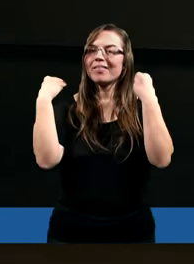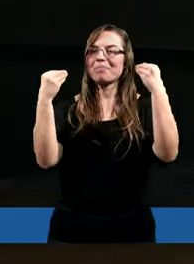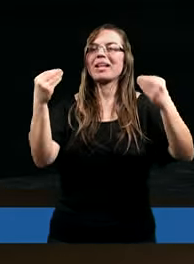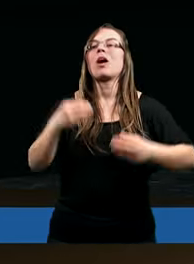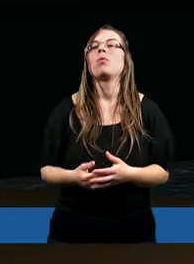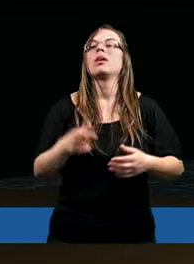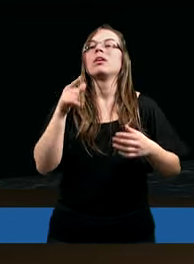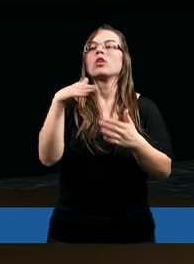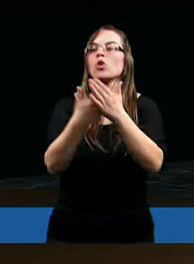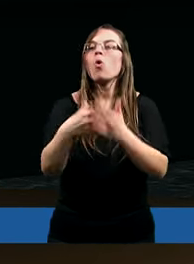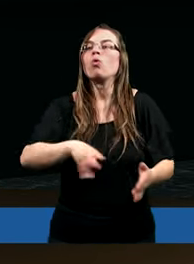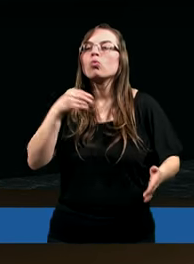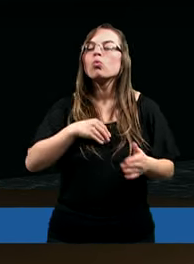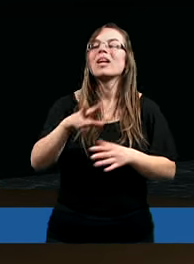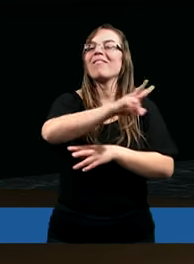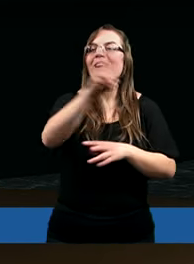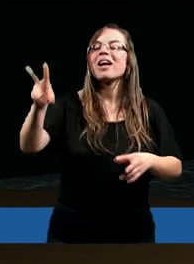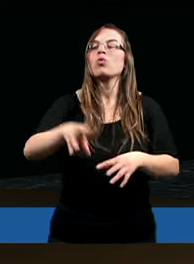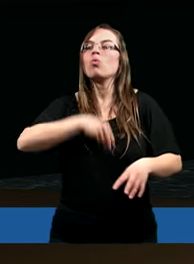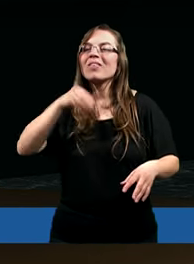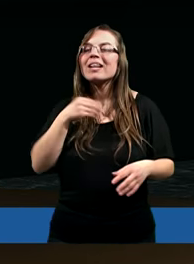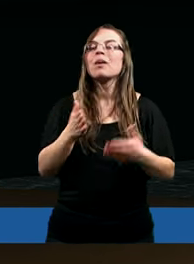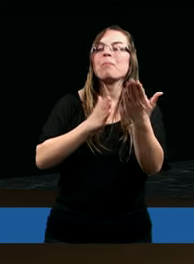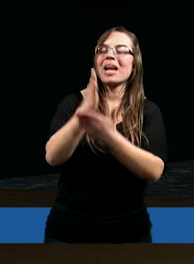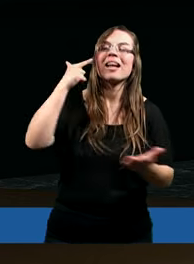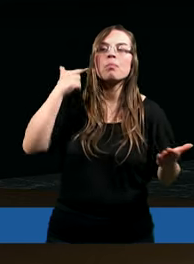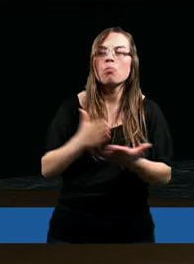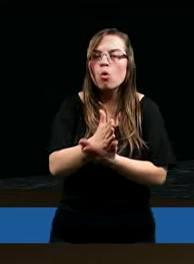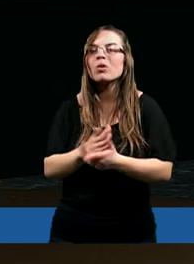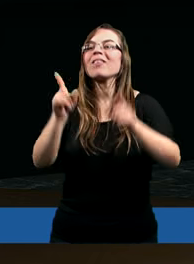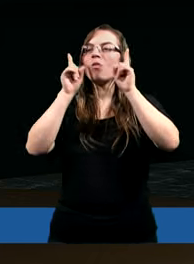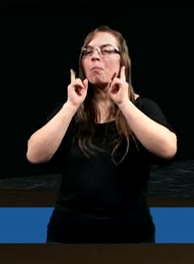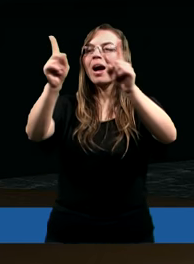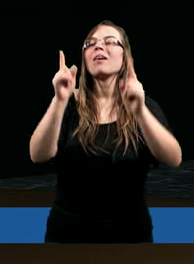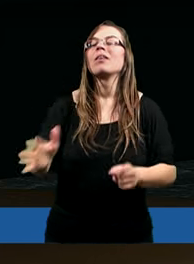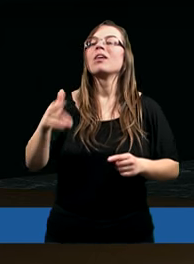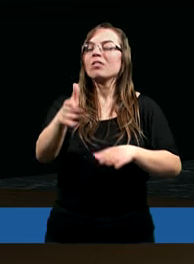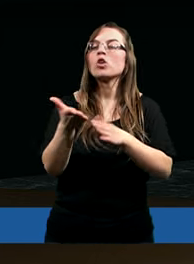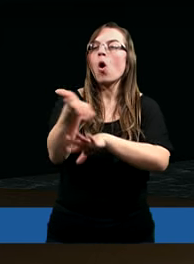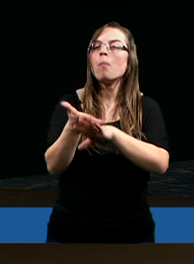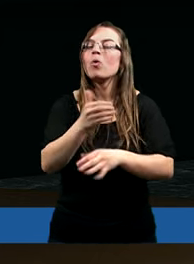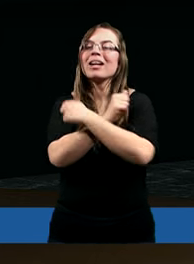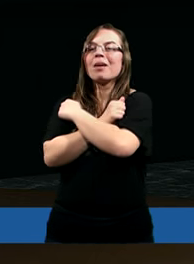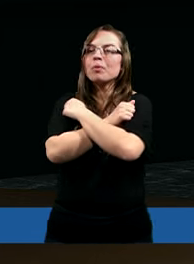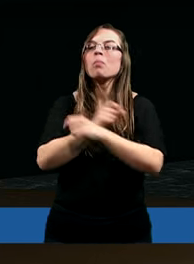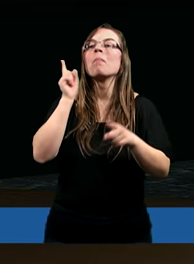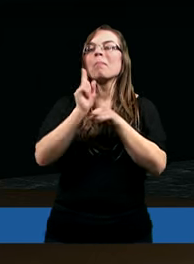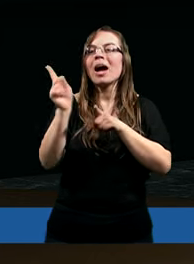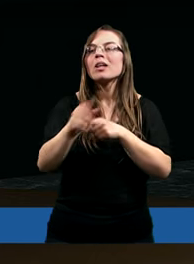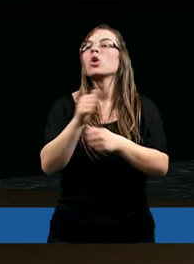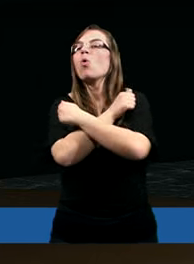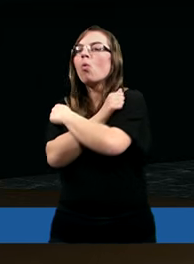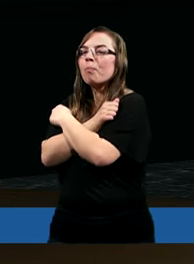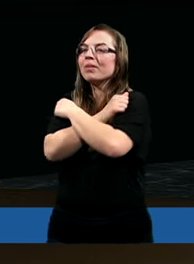skoro dusze wasze uświęciliście przez posłuszeństwo prawdzie ku nieobłudnej miłości bratniej,